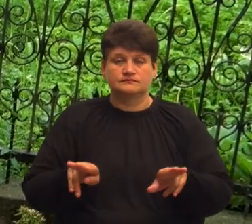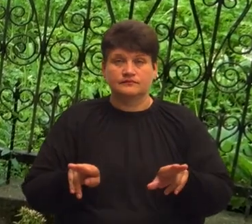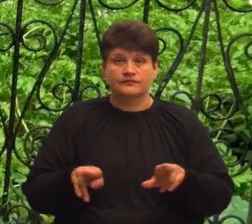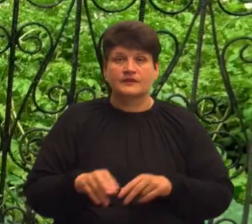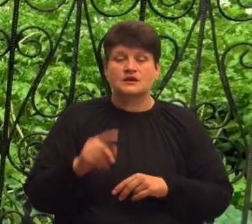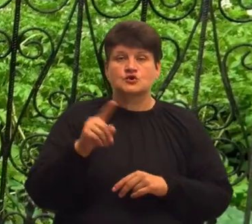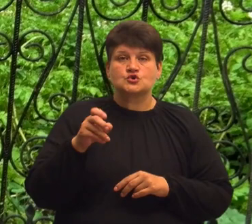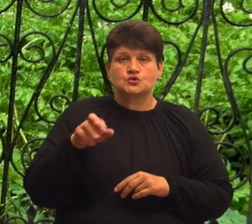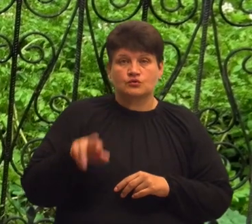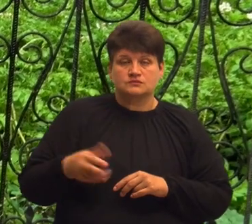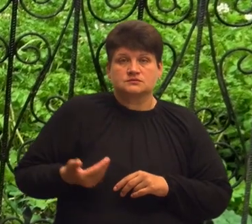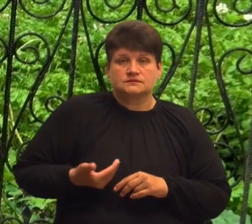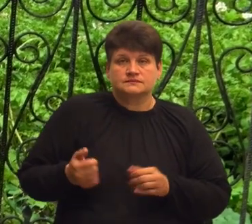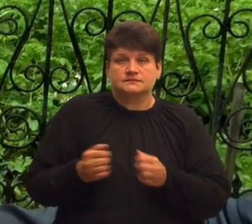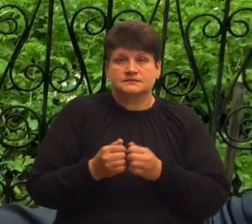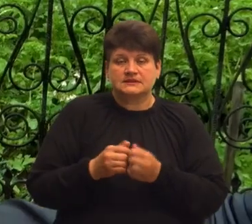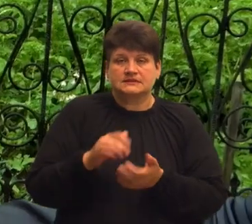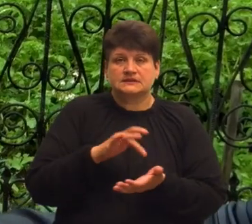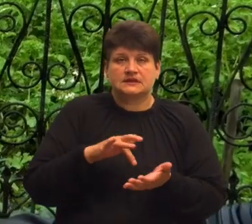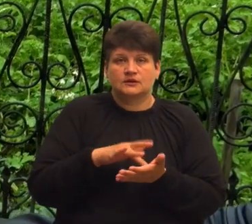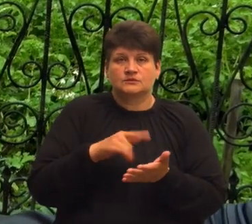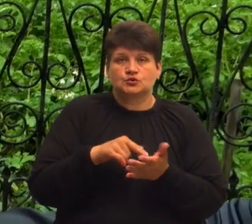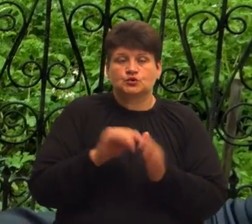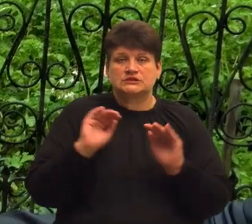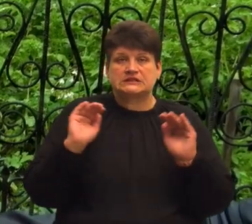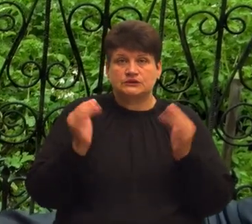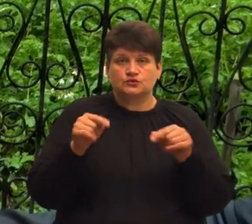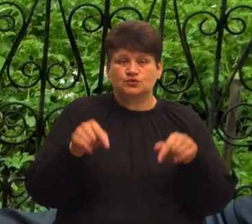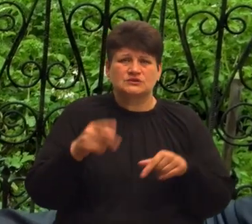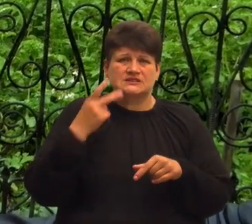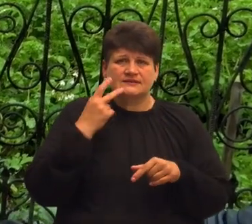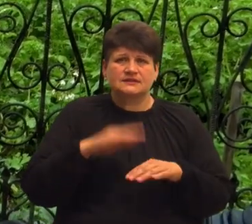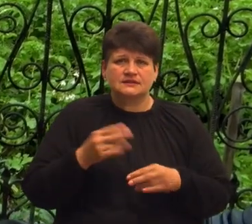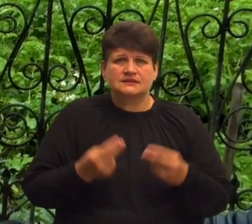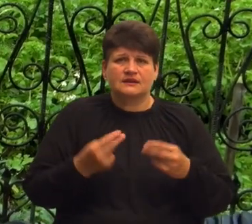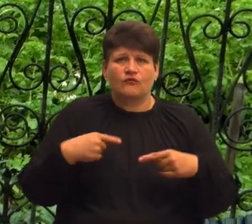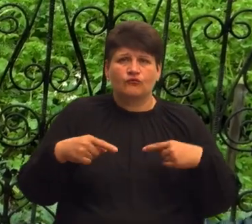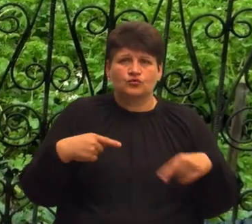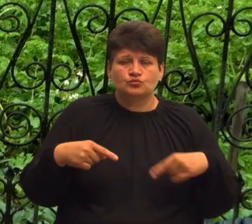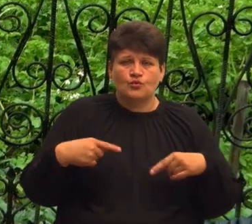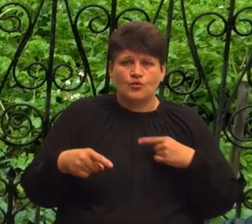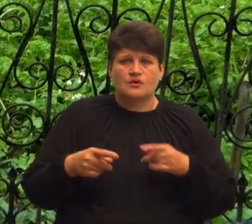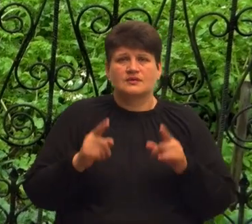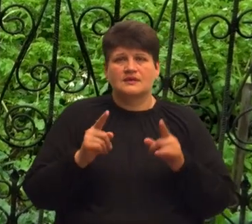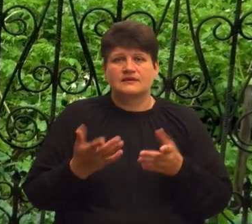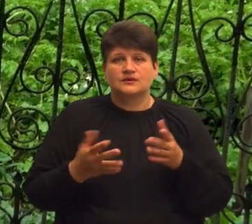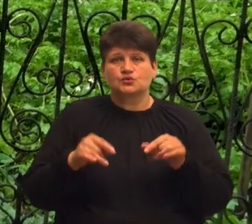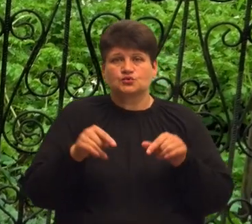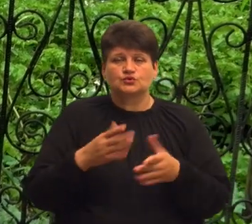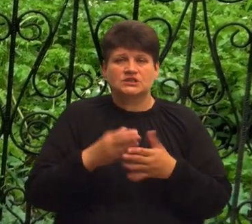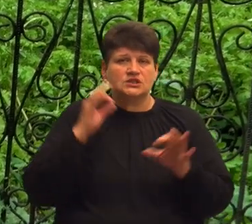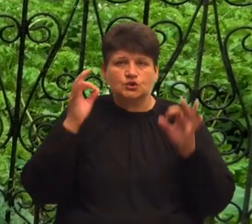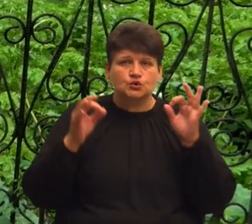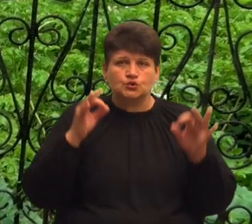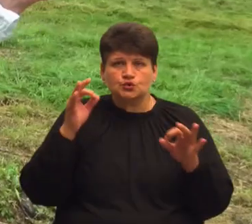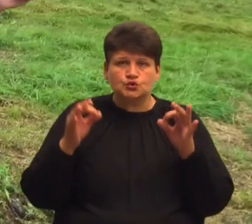живе поблизу центрального міського стадіону. Це стадіон, тут завжди діти грають в футбол. Навіть якщо тут є якийсь шум, це шум